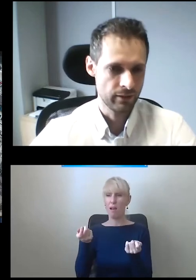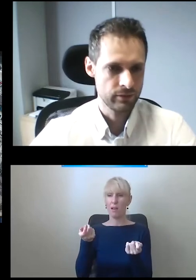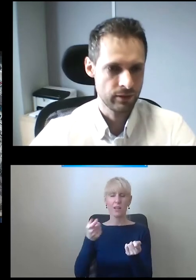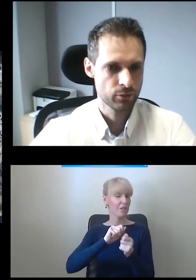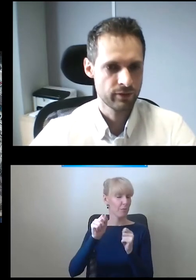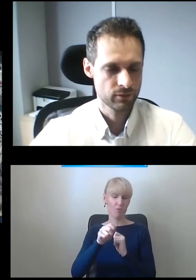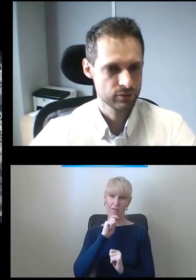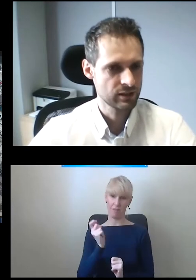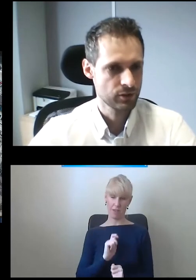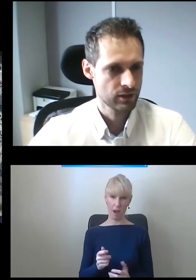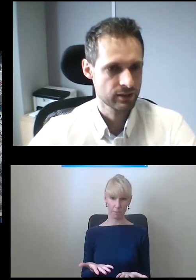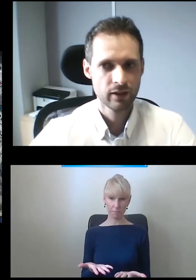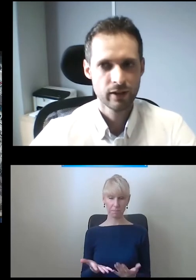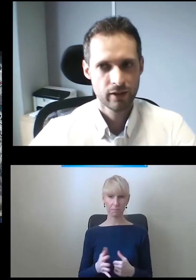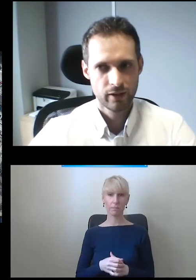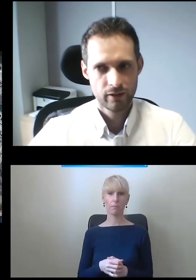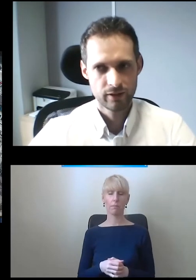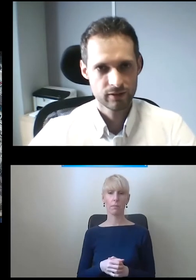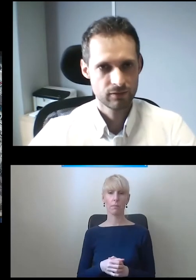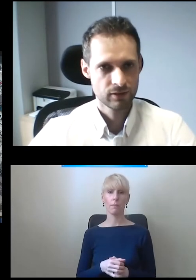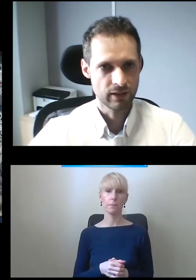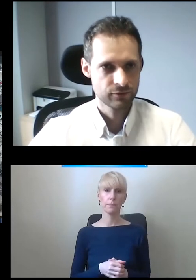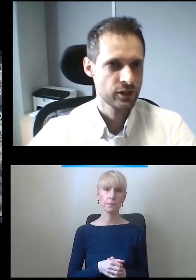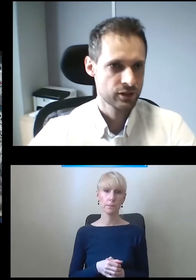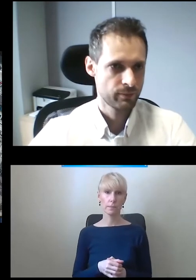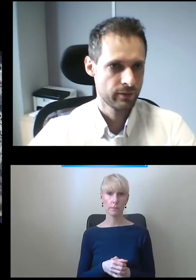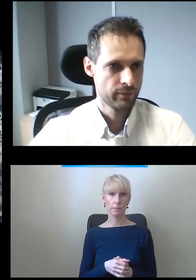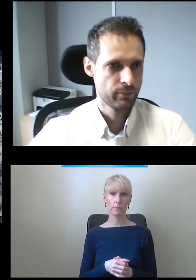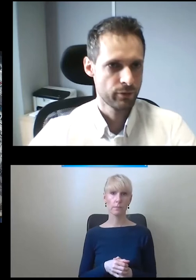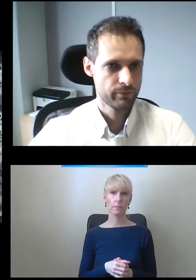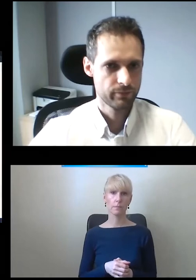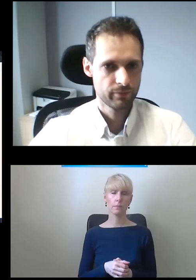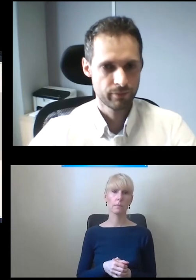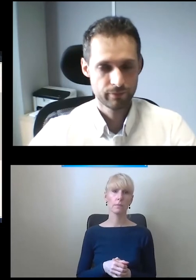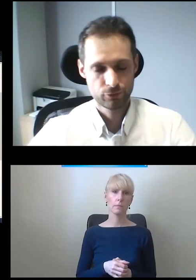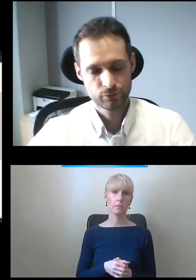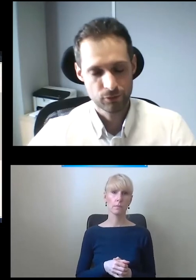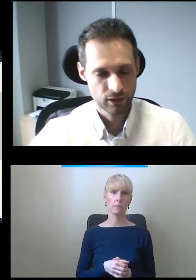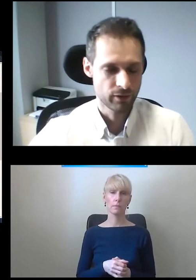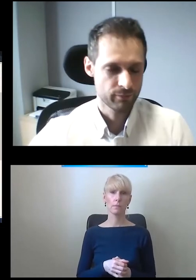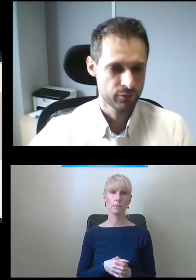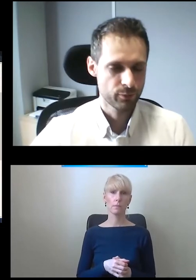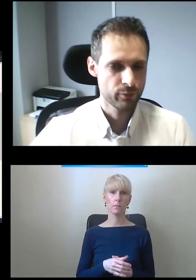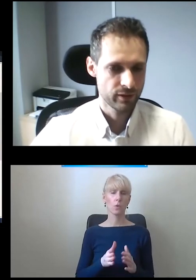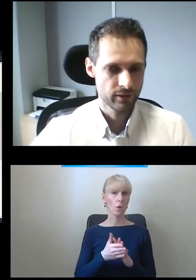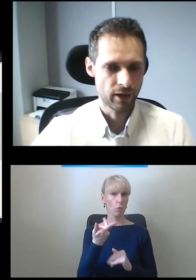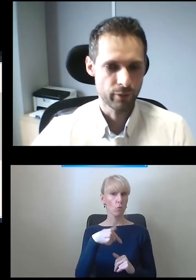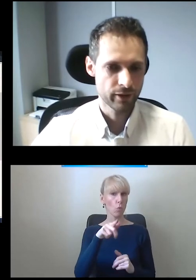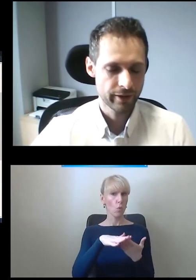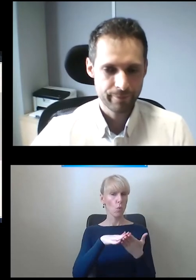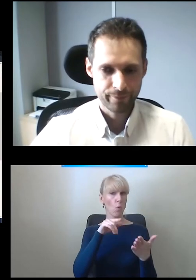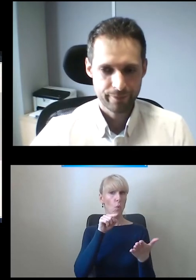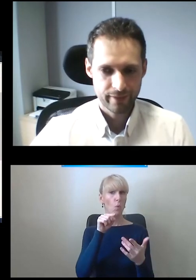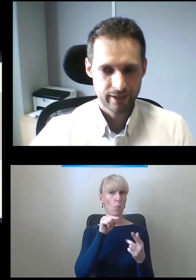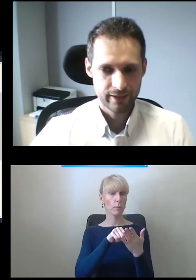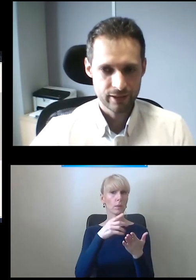awarii, nie było wezwań przez ostatnie 5 lat. Więc, a wcześniejsze były już dawno temu prawdopodobnie małe.